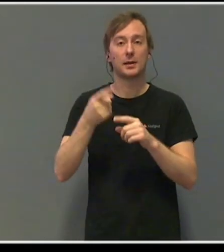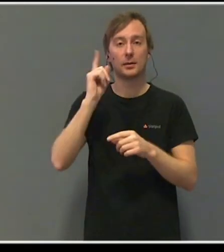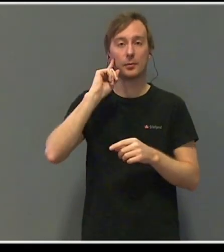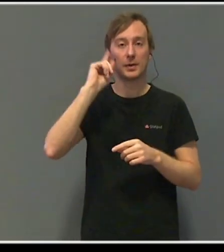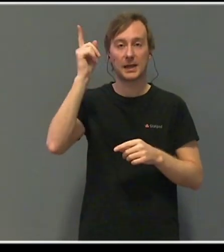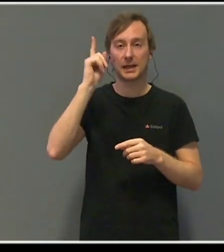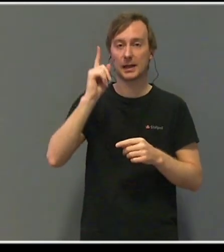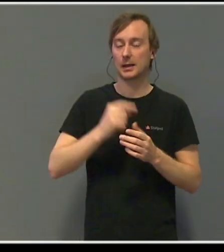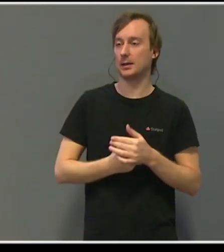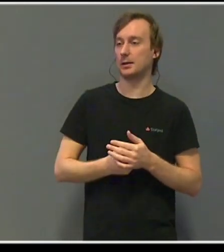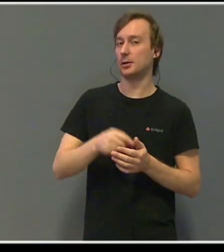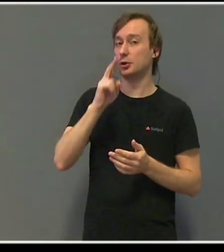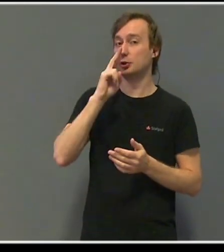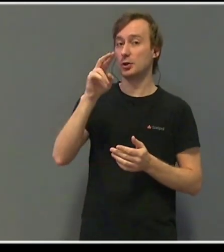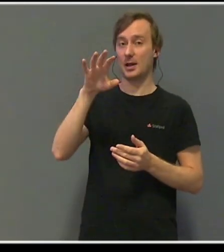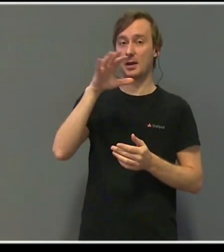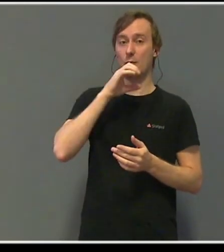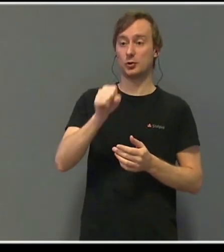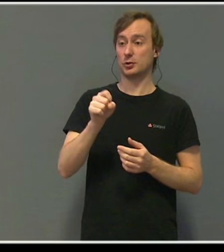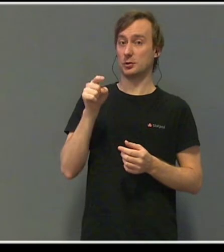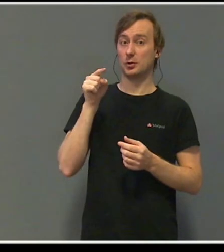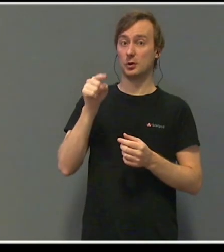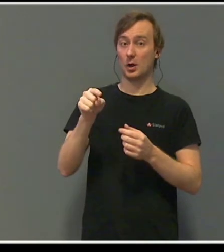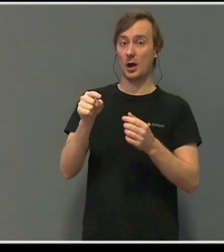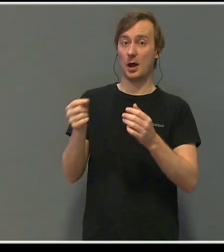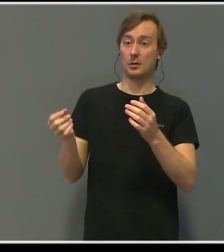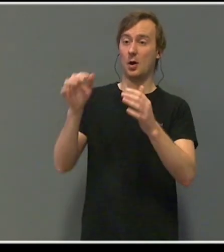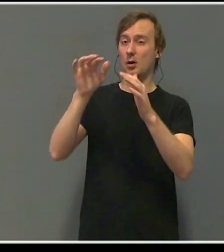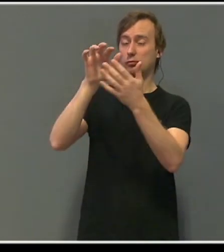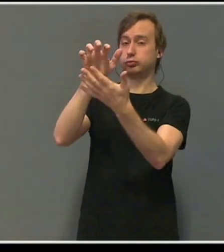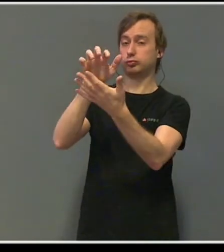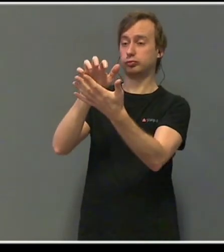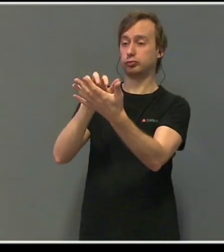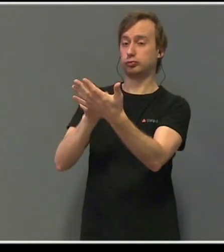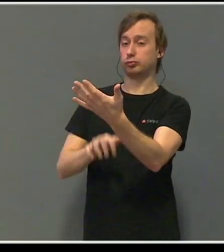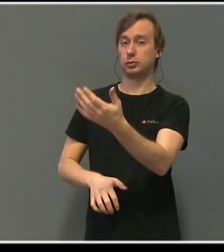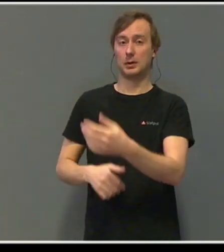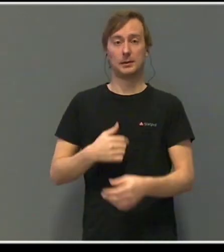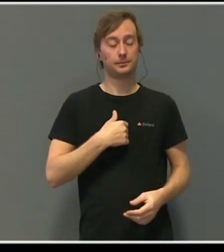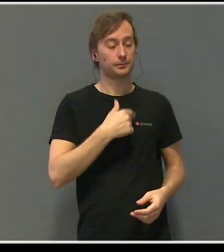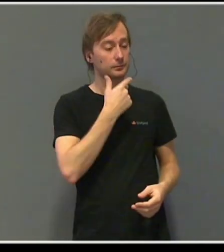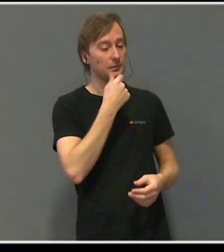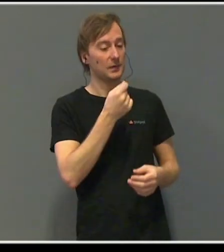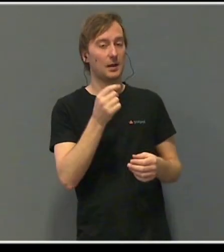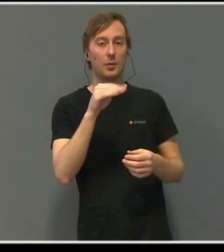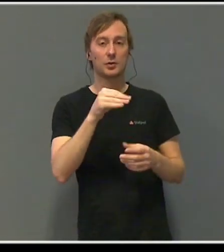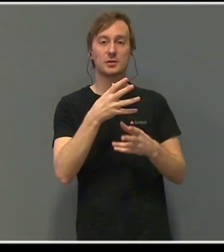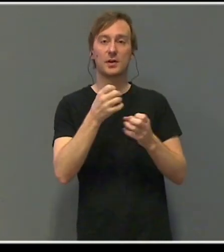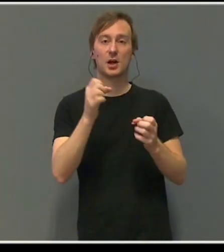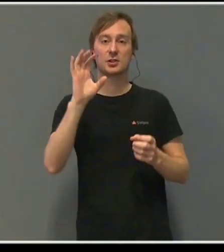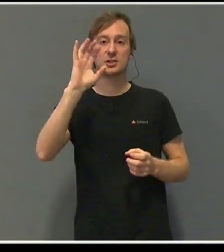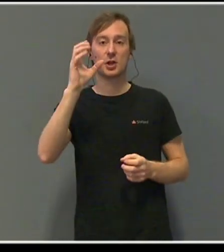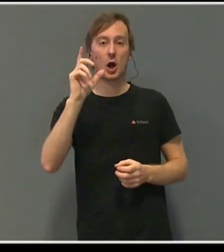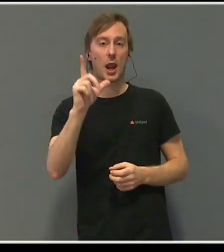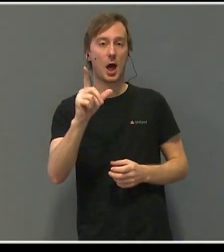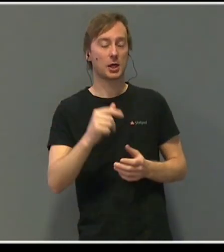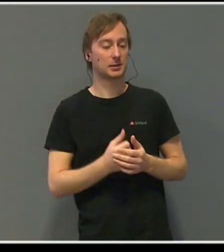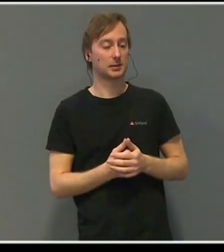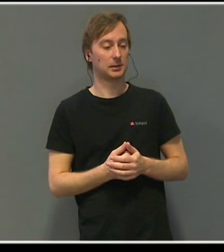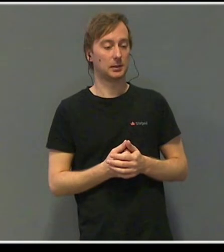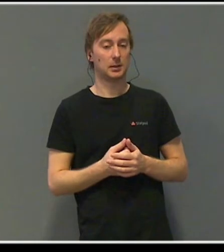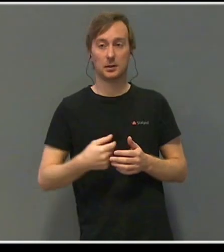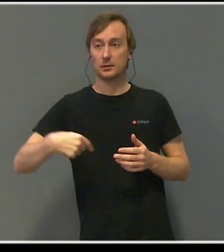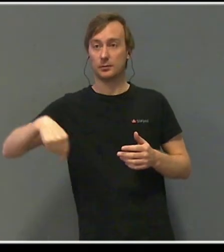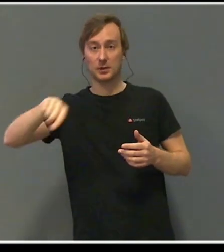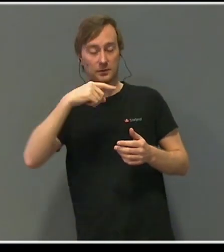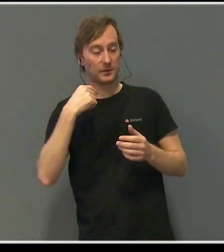ny e-post var kommet. En lang tekst denne gangen. Hei. Jeg kjente Mats fra Starlight. Jeg fikk aldri møtt ham. Ingen av oss